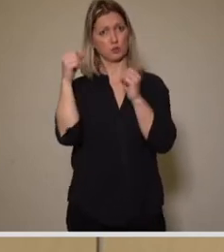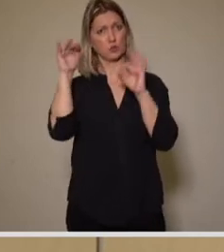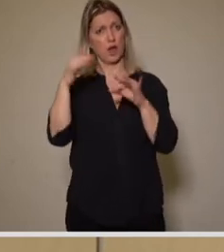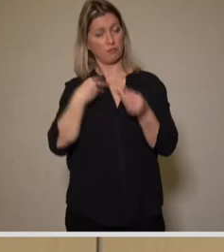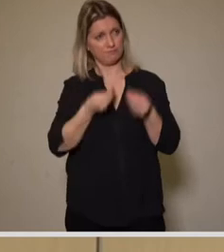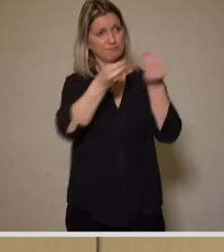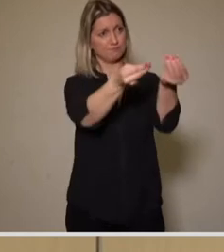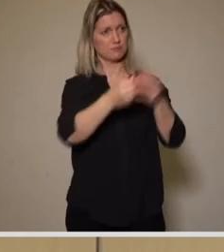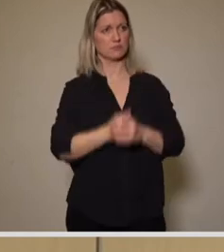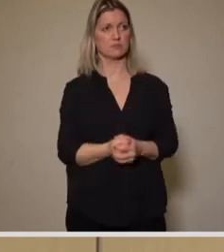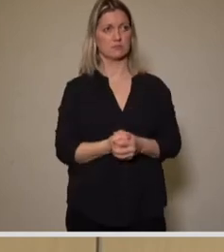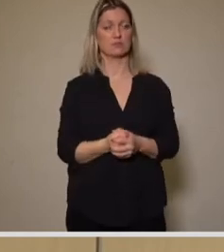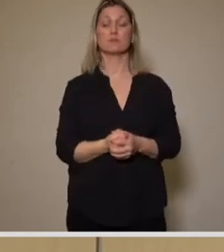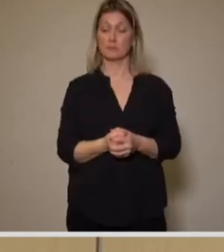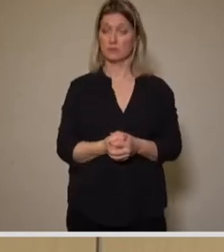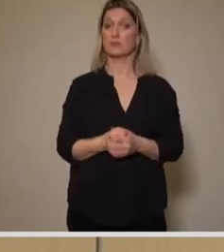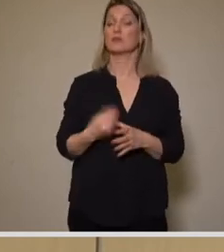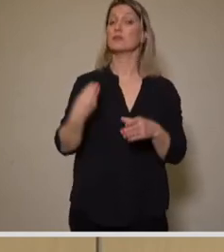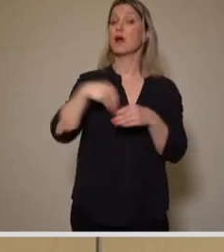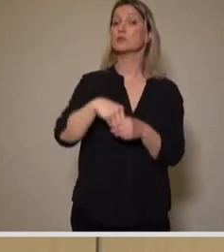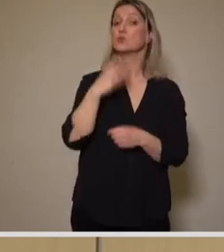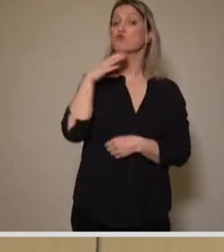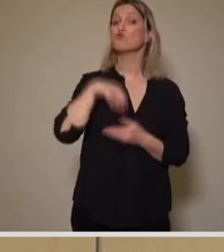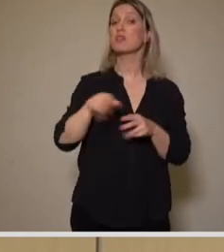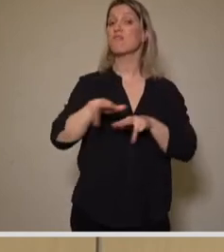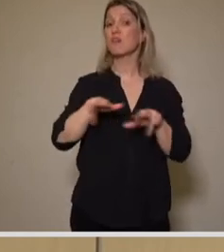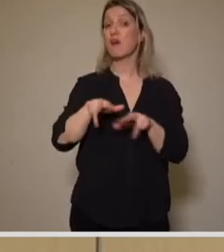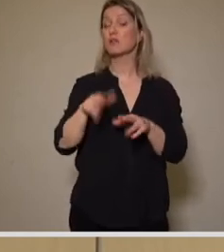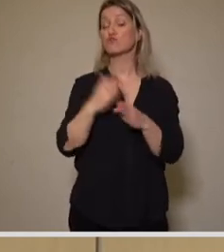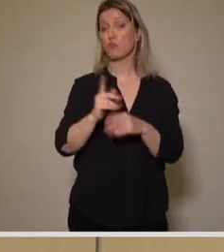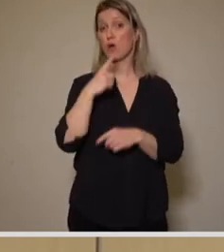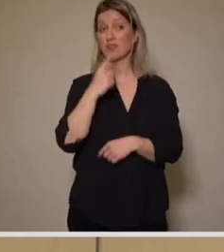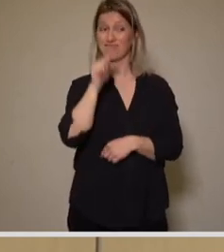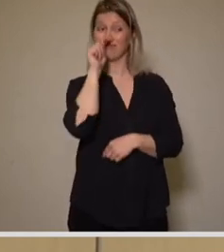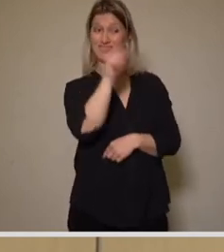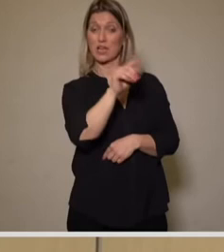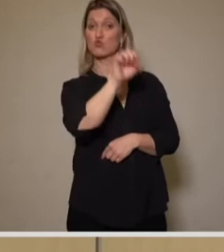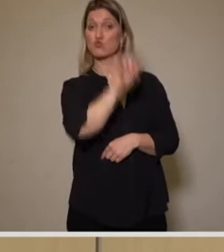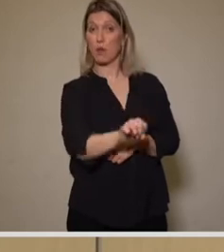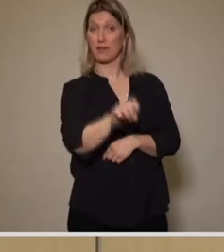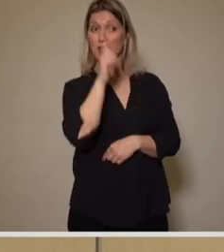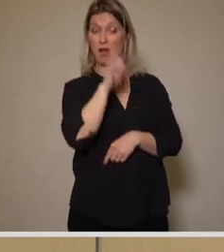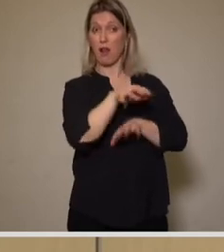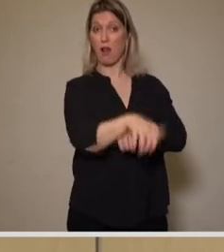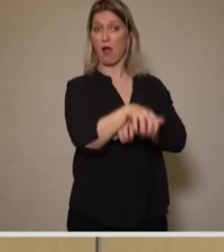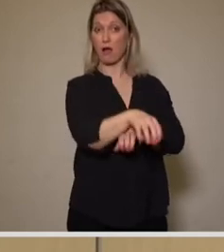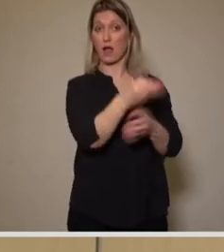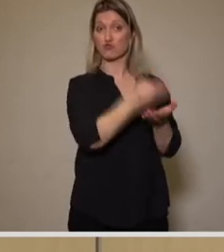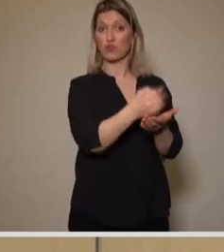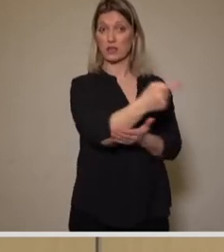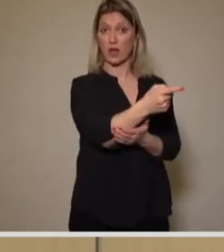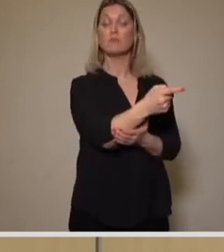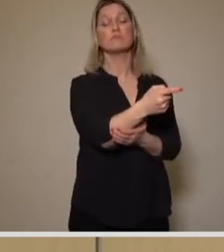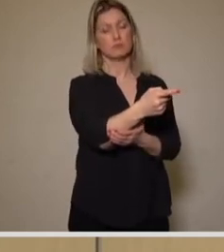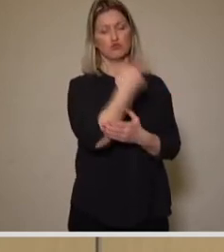Stadtverwaltung hat sich intensiv für eine Änderung der Ausweisung der Lagerstätte Söbring im rechtswirksamen Regionalplan